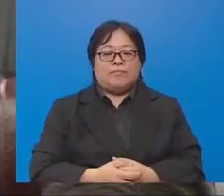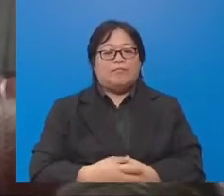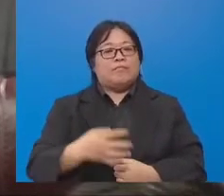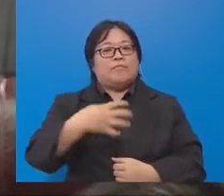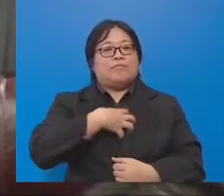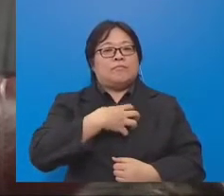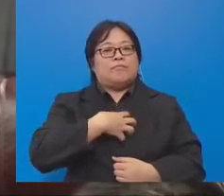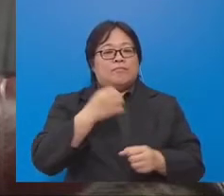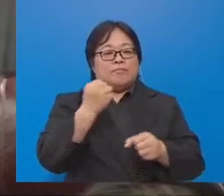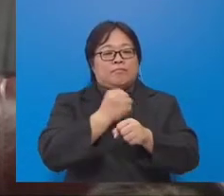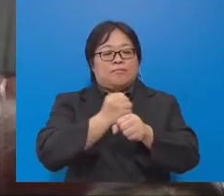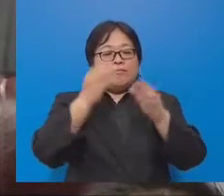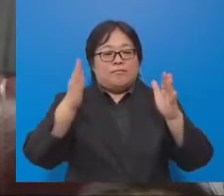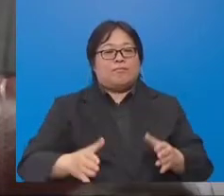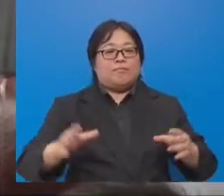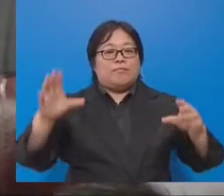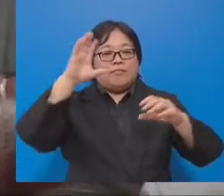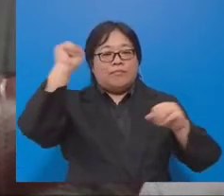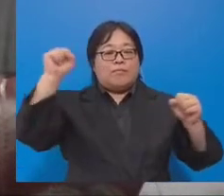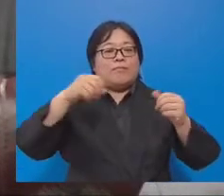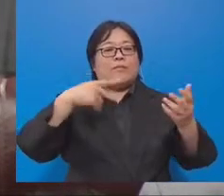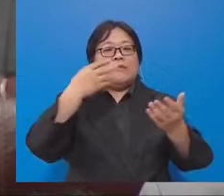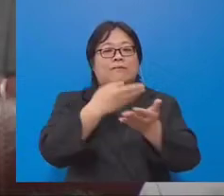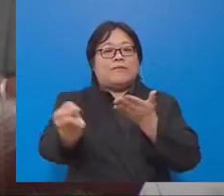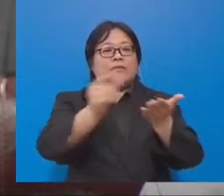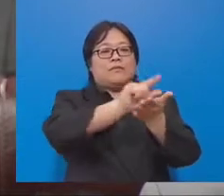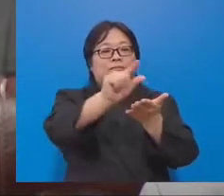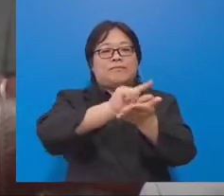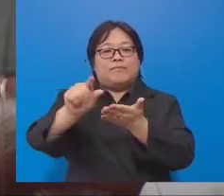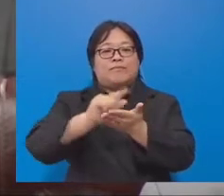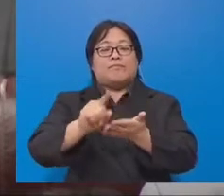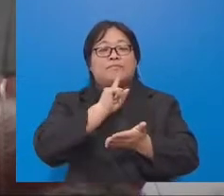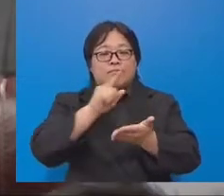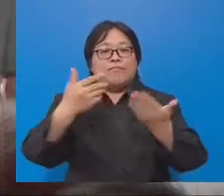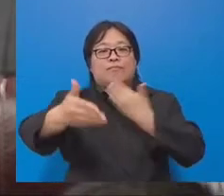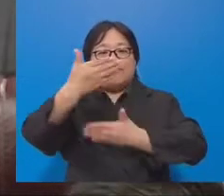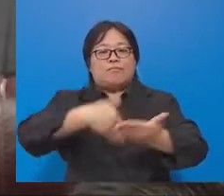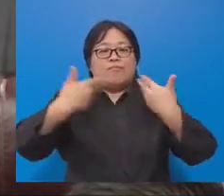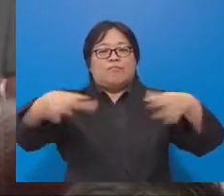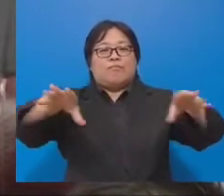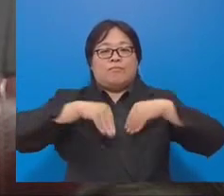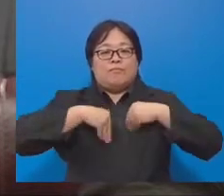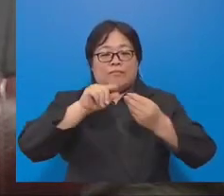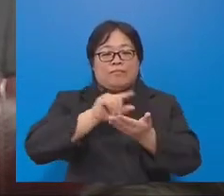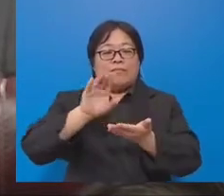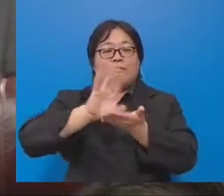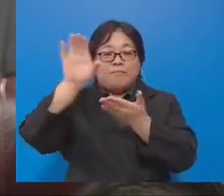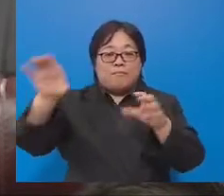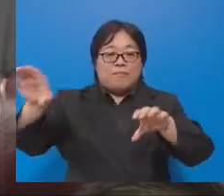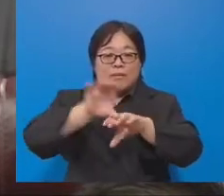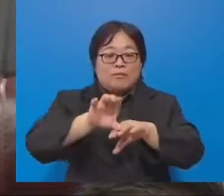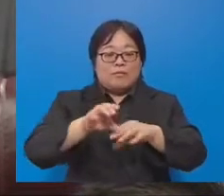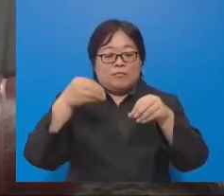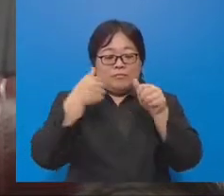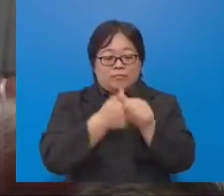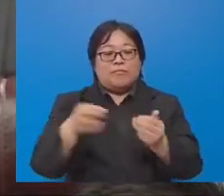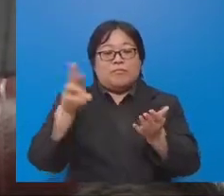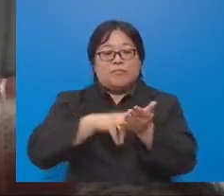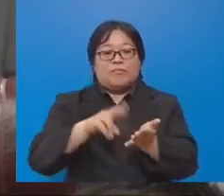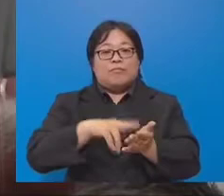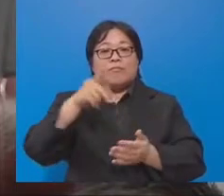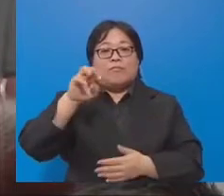Aduan pekerja mengenai majikan yang gagal membayar gaji walaupun telah menerima bantuan PSU. Semakan rekod perkeso